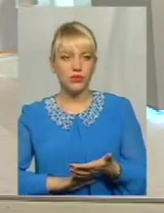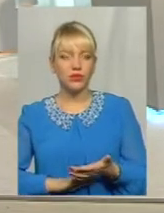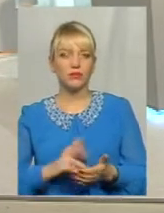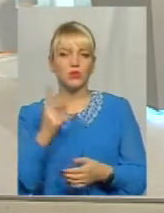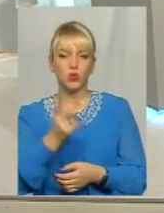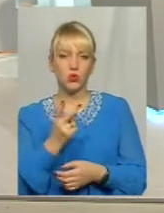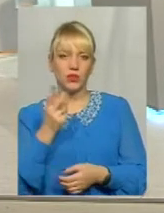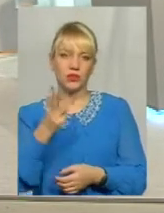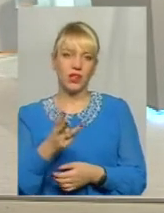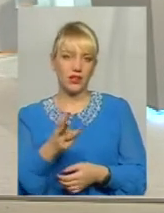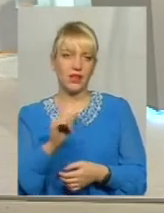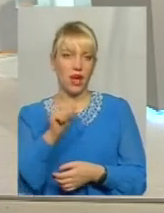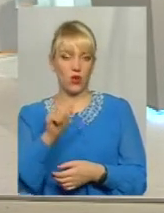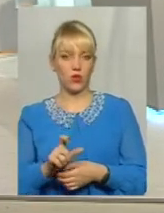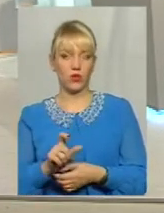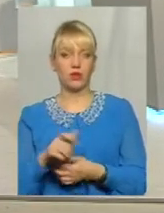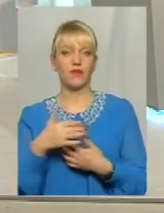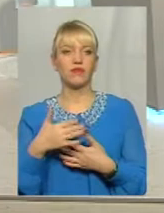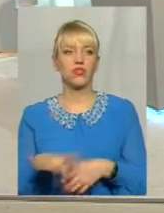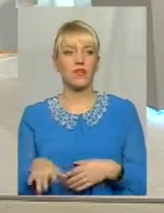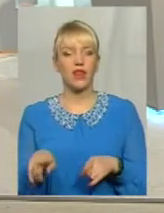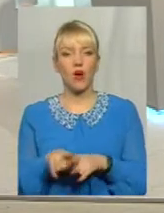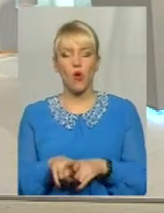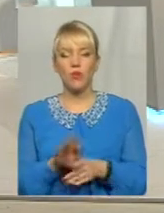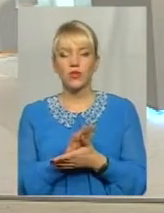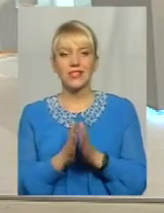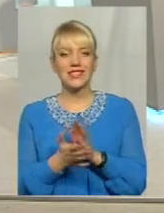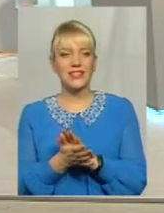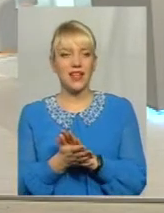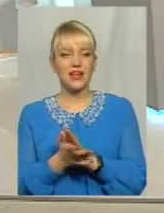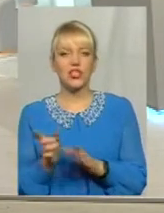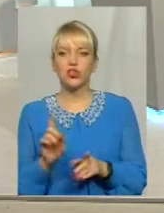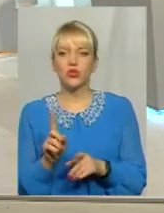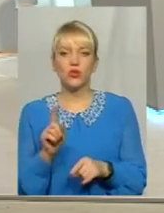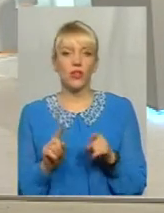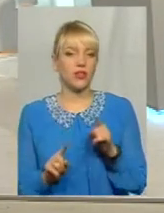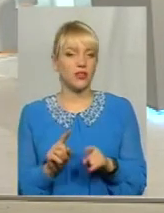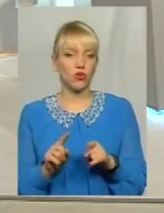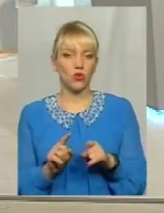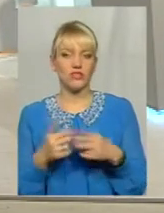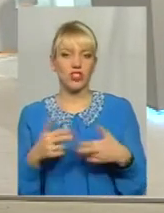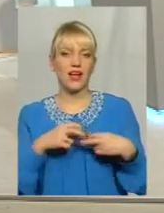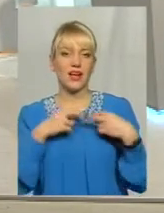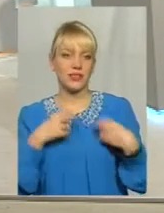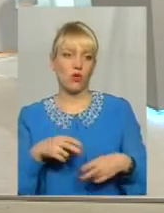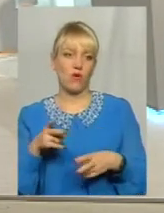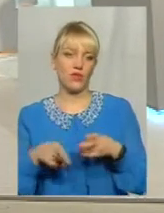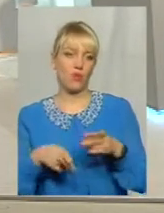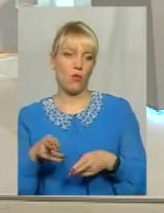третій, і людина вже в такому стані, що інколи і ризиковано оперувати.